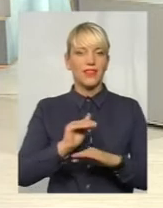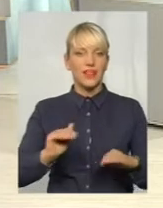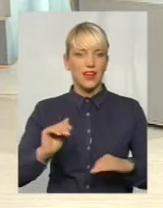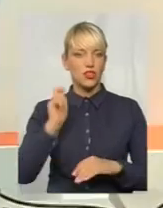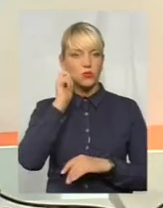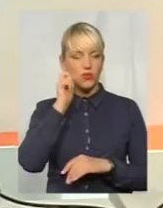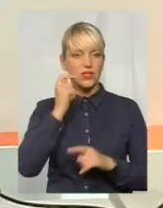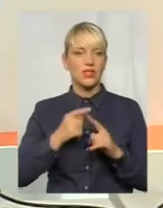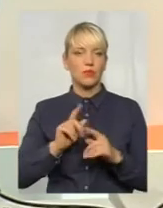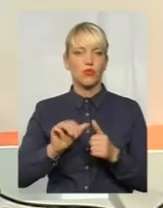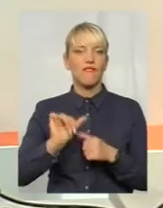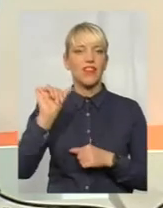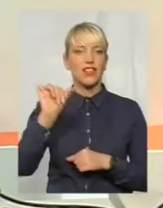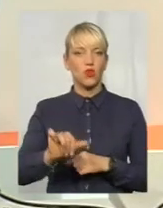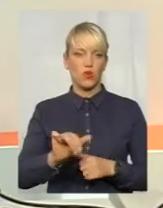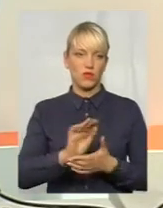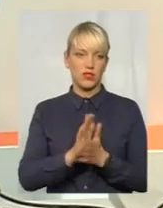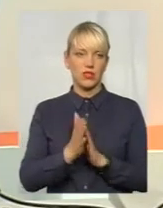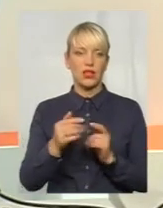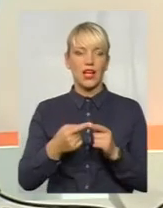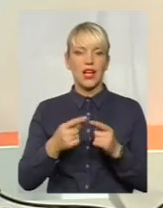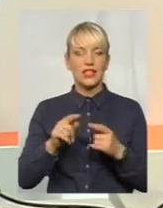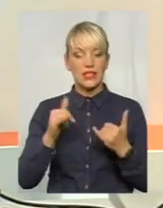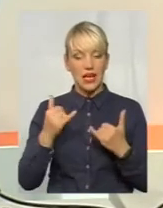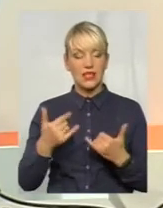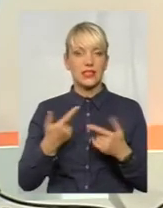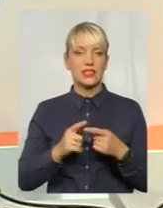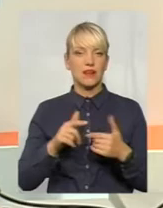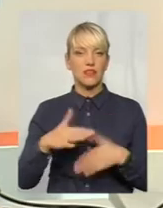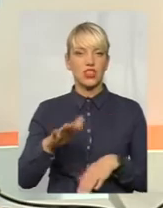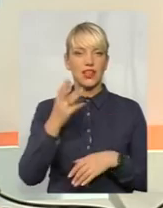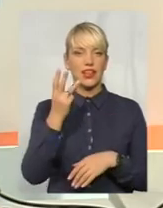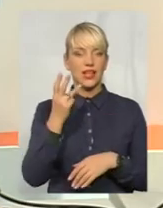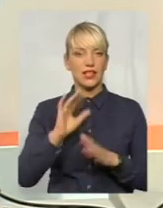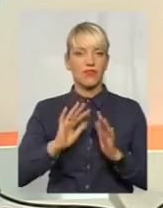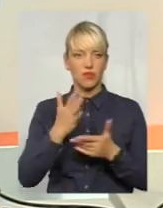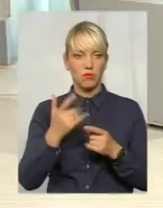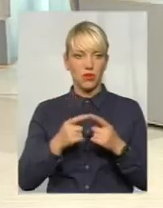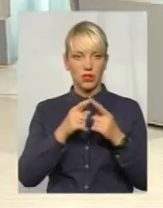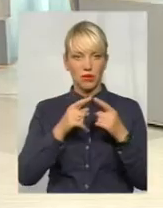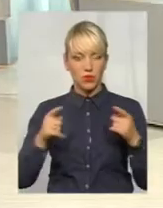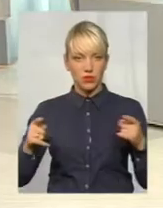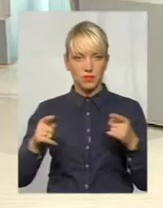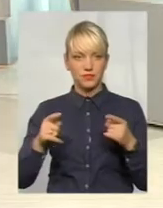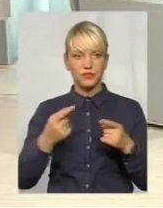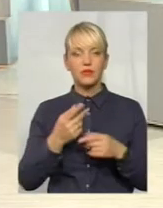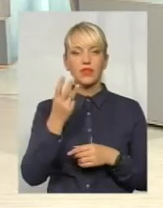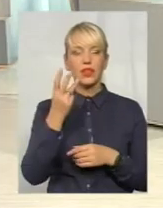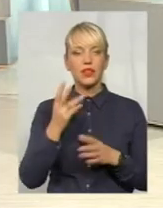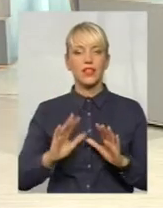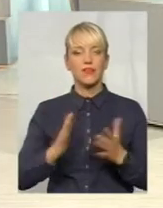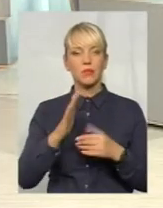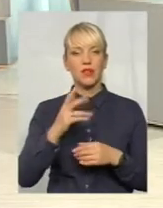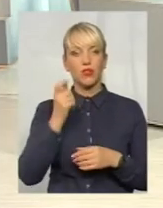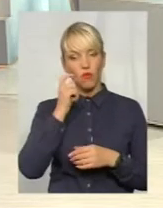виняткові ситуації. Зараз це вже третій випадок впродовж останніх двох років. Це третій випадок в Україні? Це третій випадок в нашій